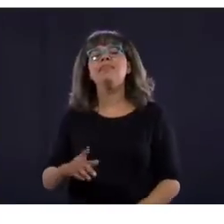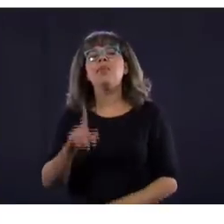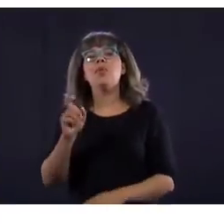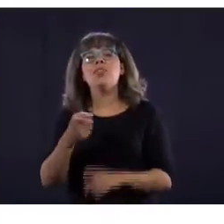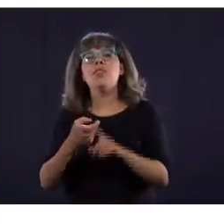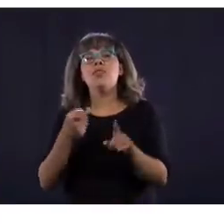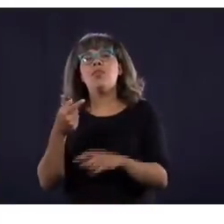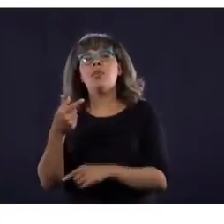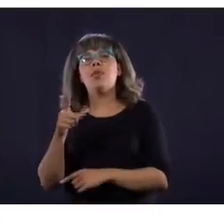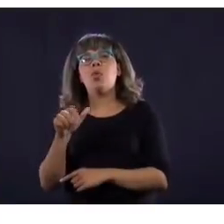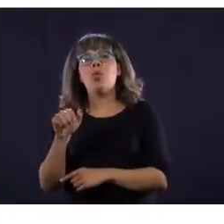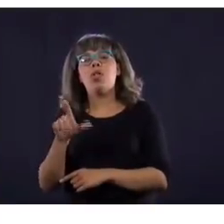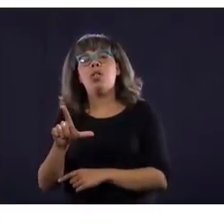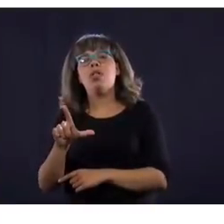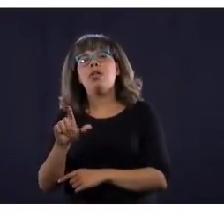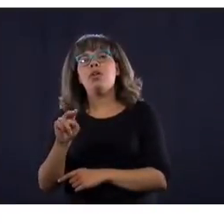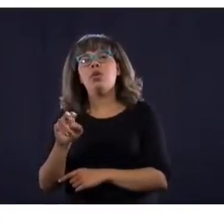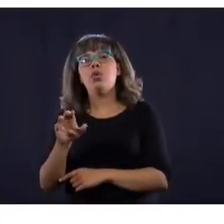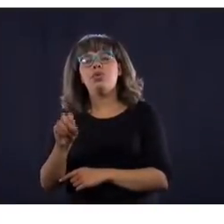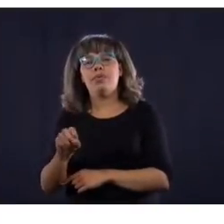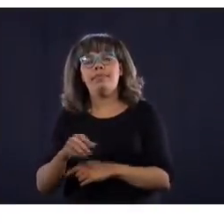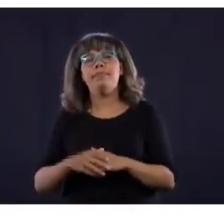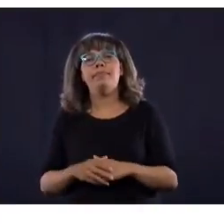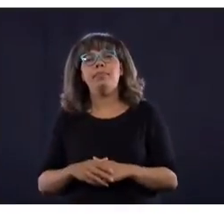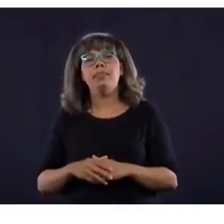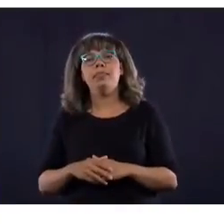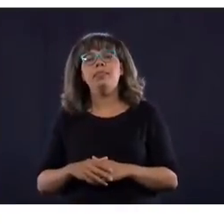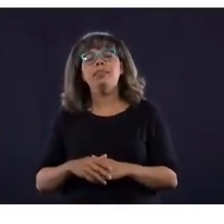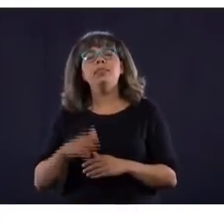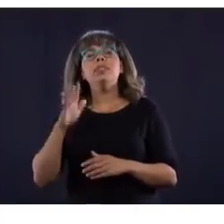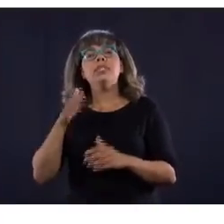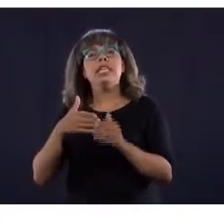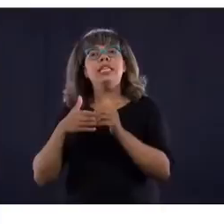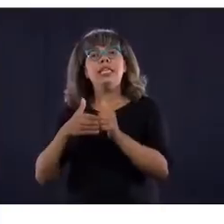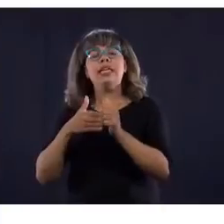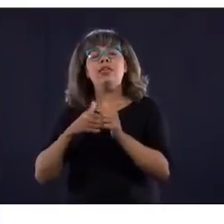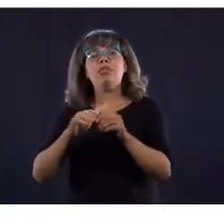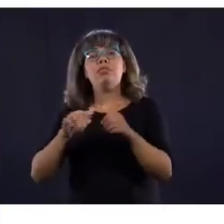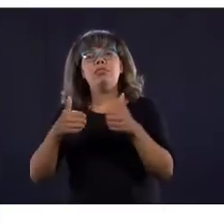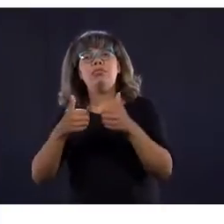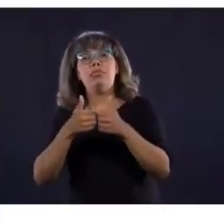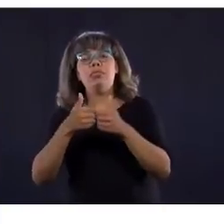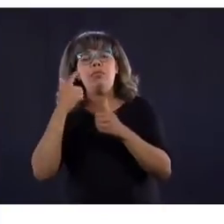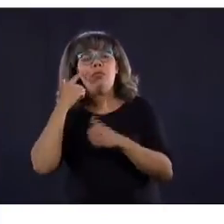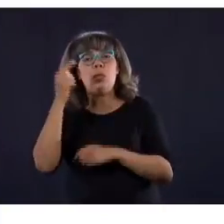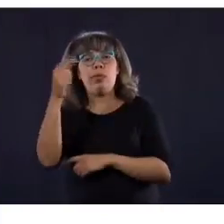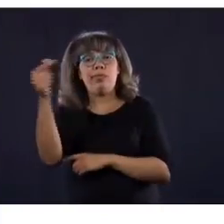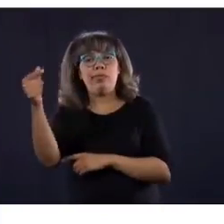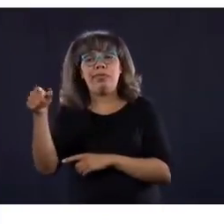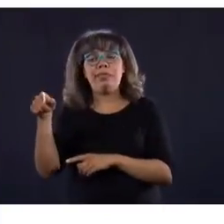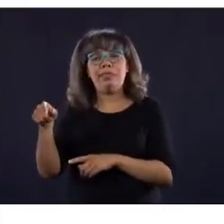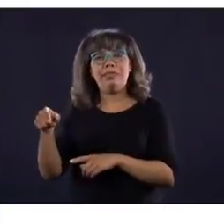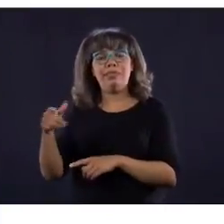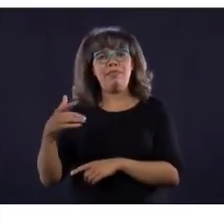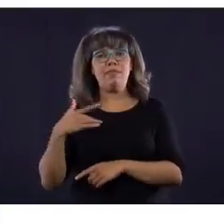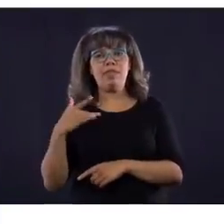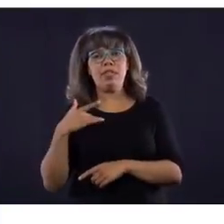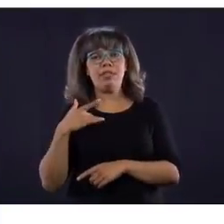of retail one week. It's not because of Pierre Arcand, but he must be happy.